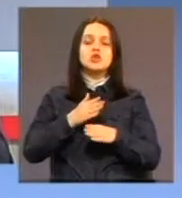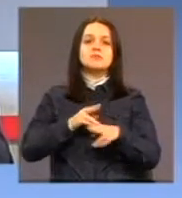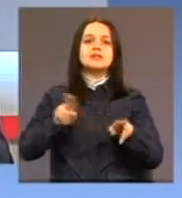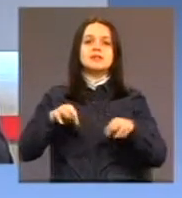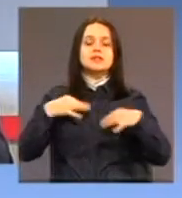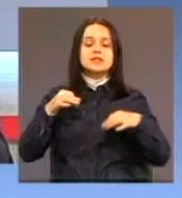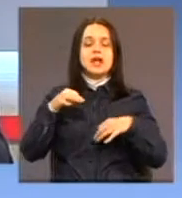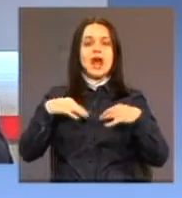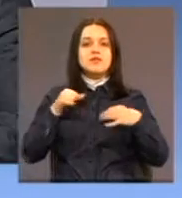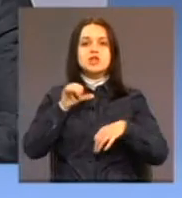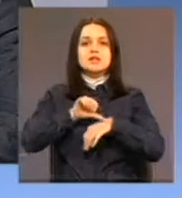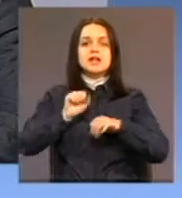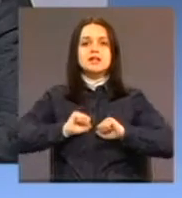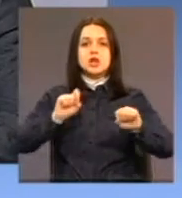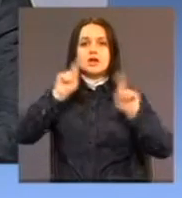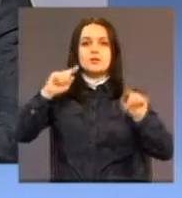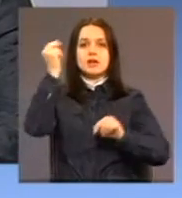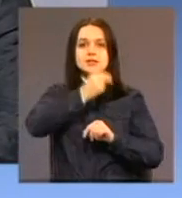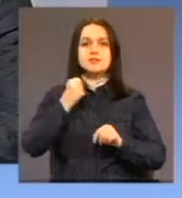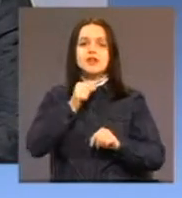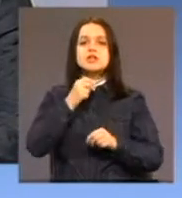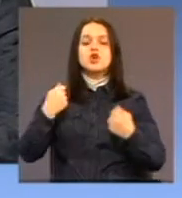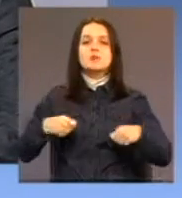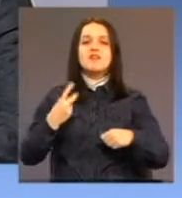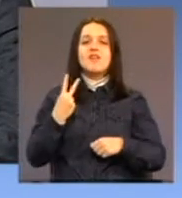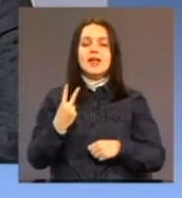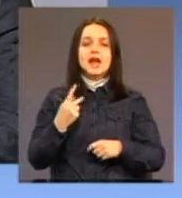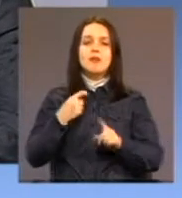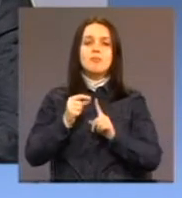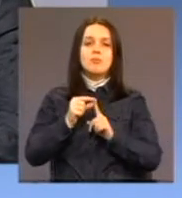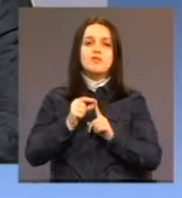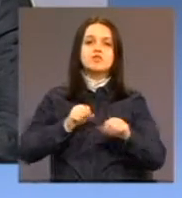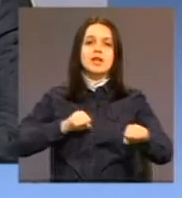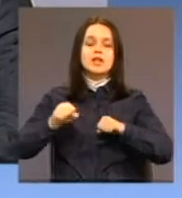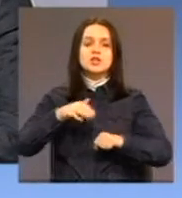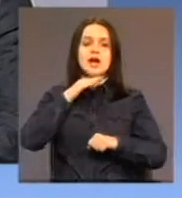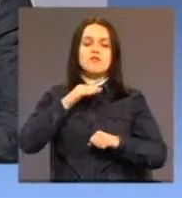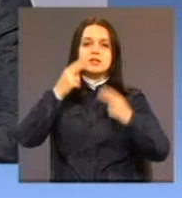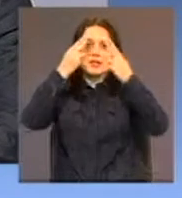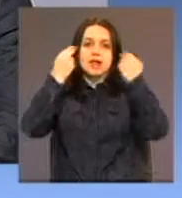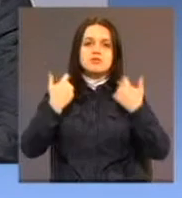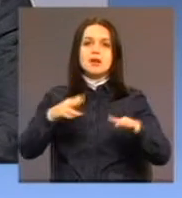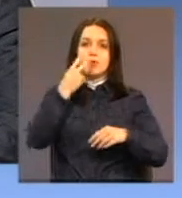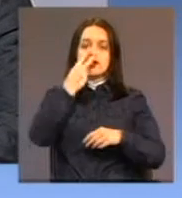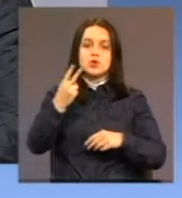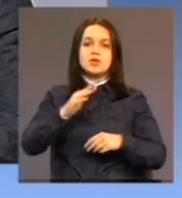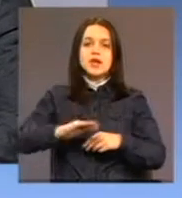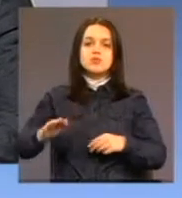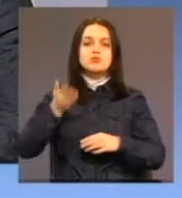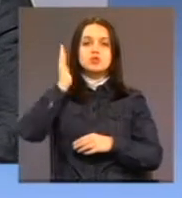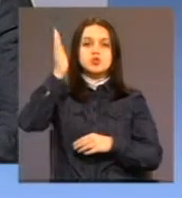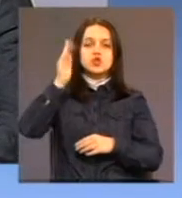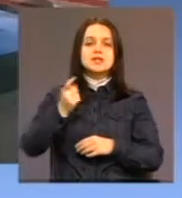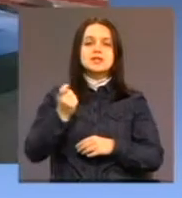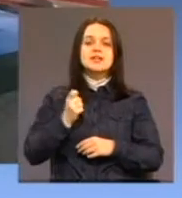Republike Srpske i gospodin Vladan Popović, direktor Zavoda za slijepu i slabovidnu djecu, budućnost iz Dervinte